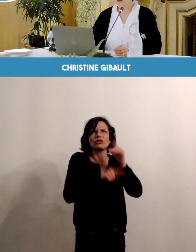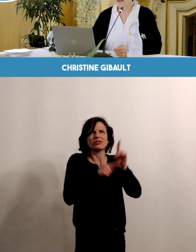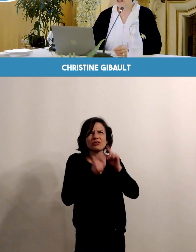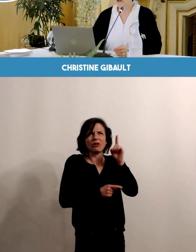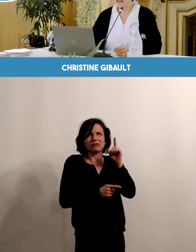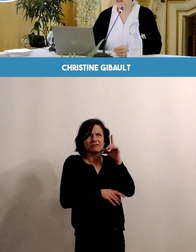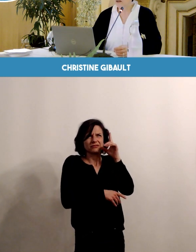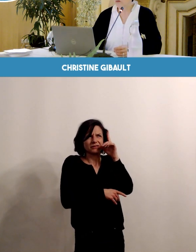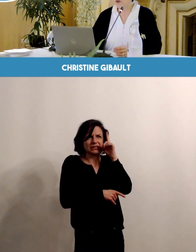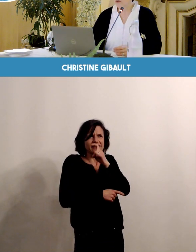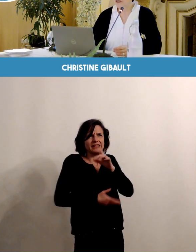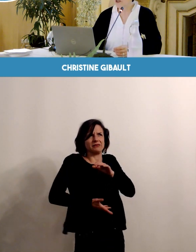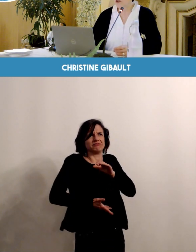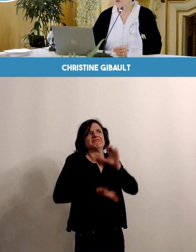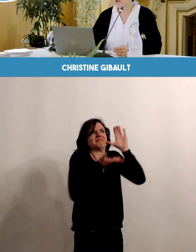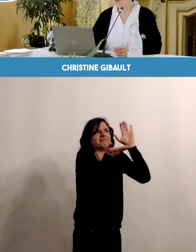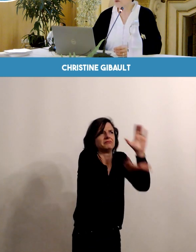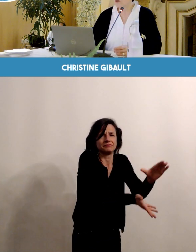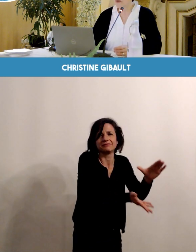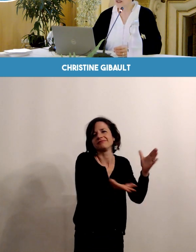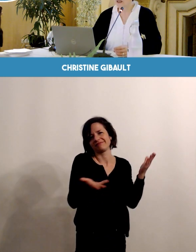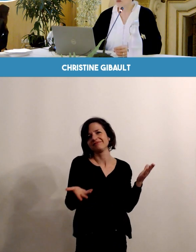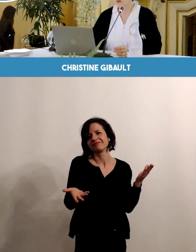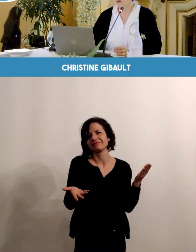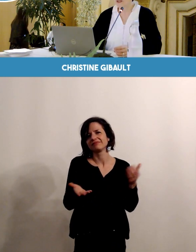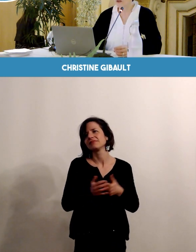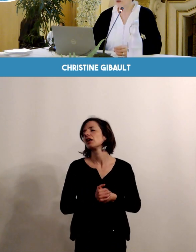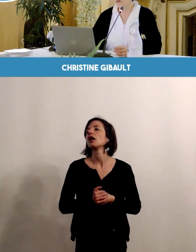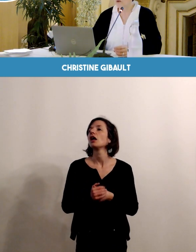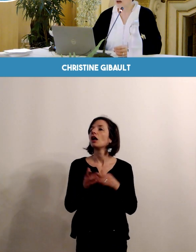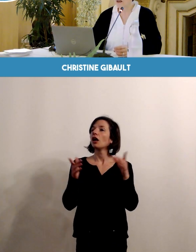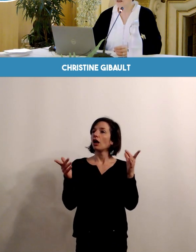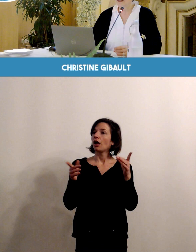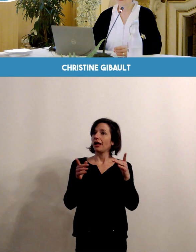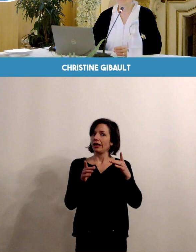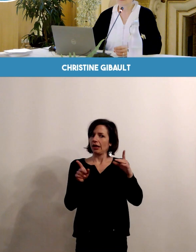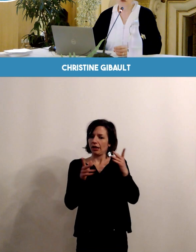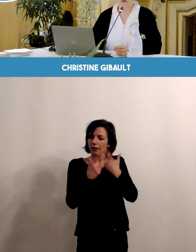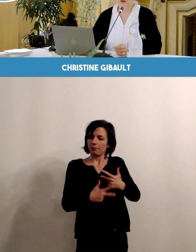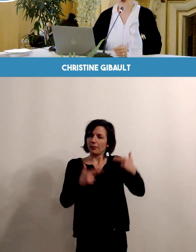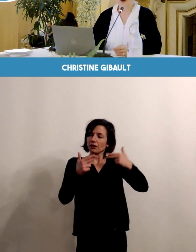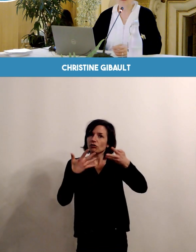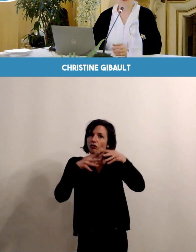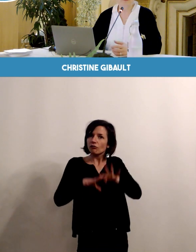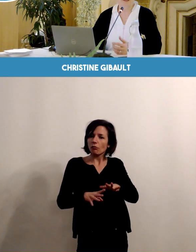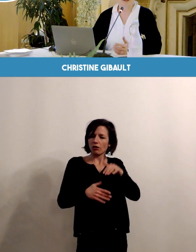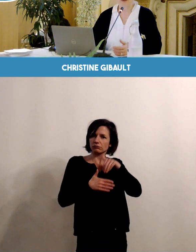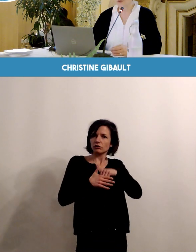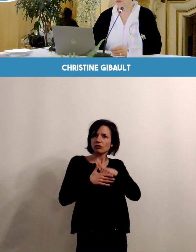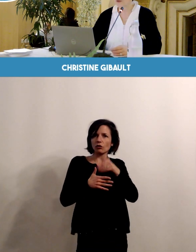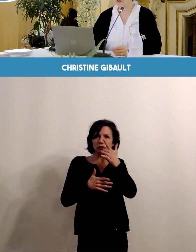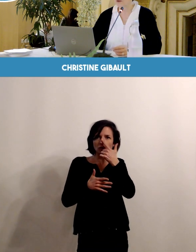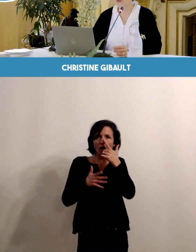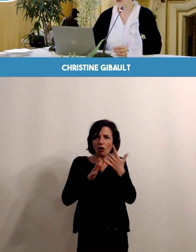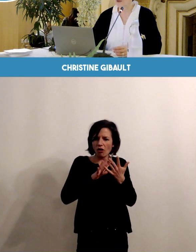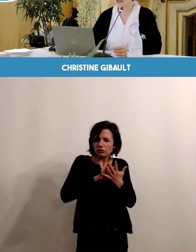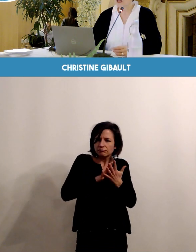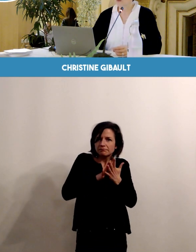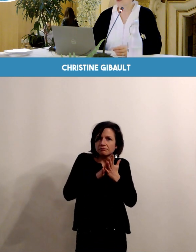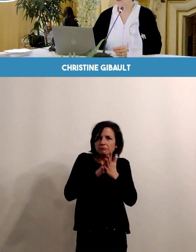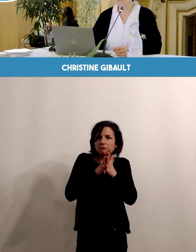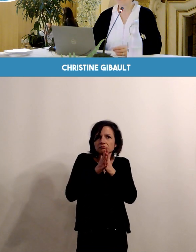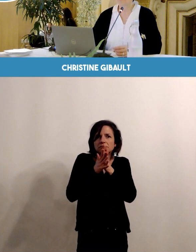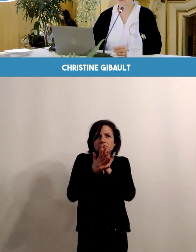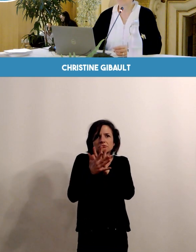C'est aussi connaître et comprendre les changements qui vont s'opérer tout au long de ces neuf mois, dans son corps, mais aussi dans son environnement,